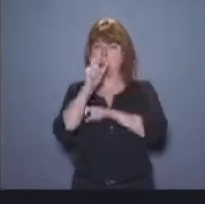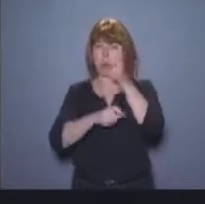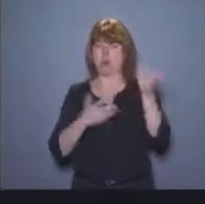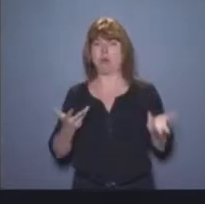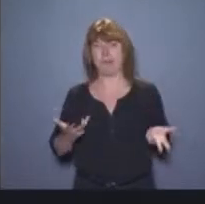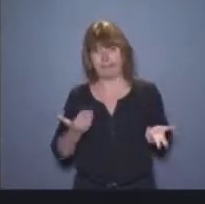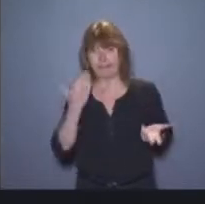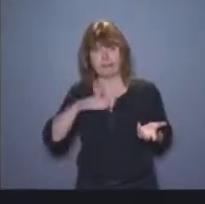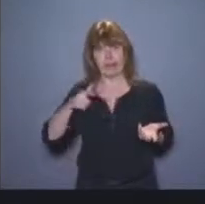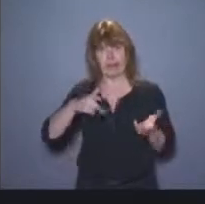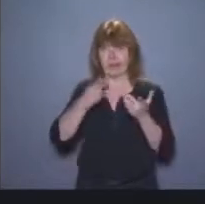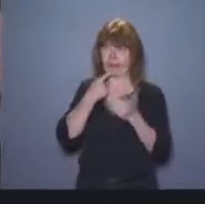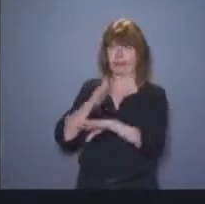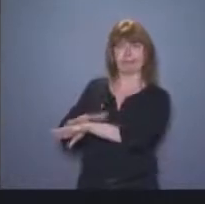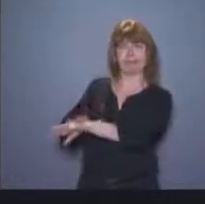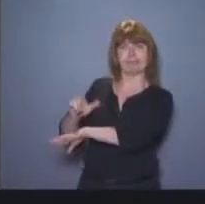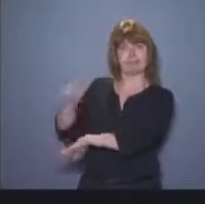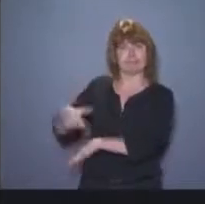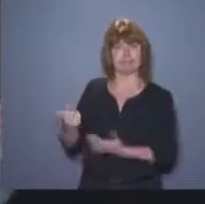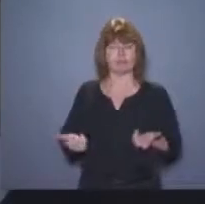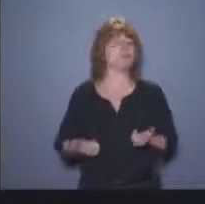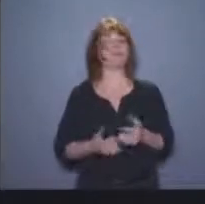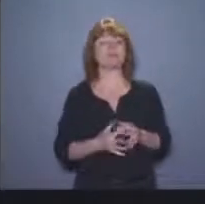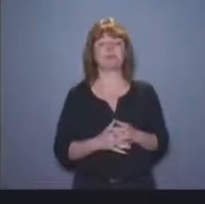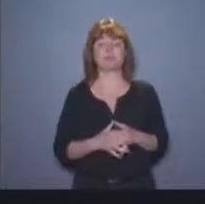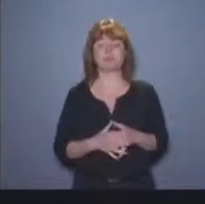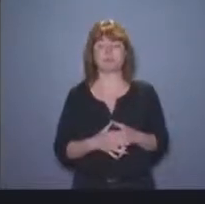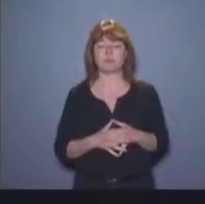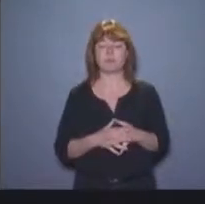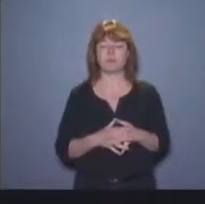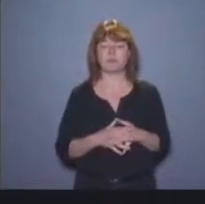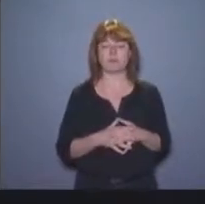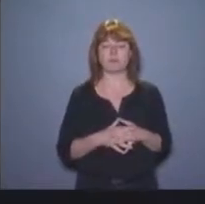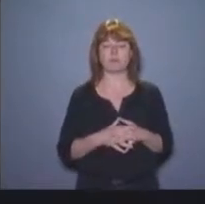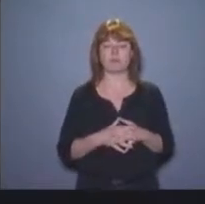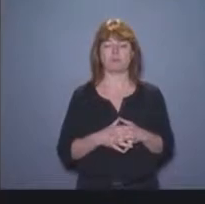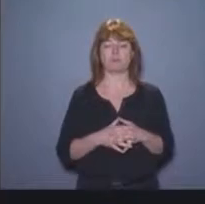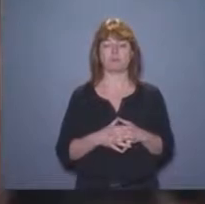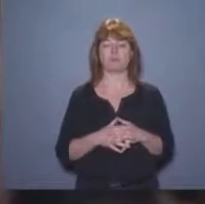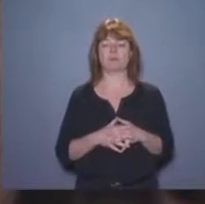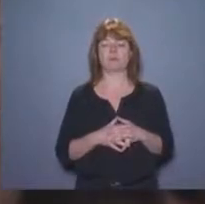'élégance de temps à autre et qui comporte plus de 300 mots. Je le signale à ceux qui parlent d'habitude.